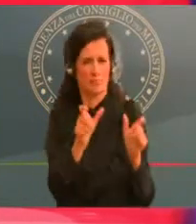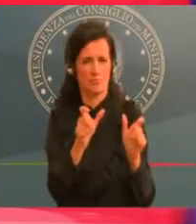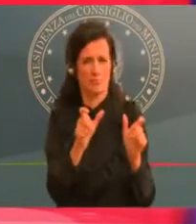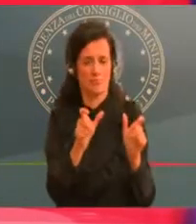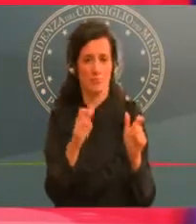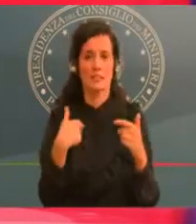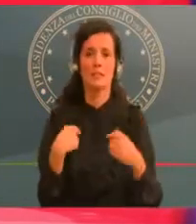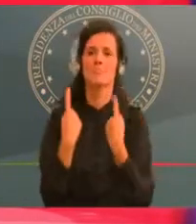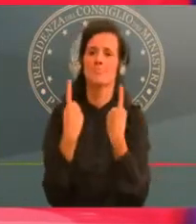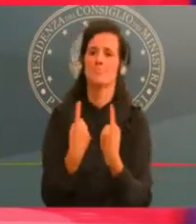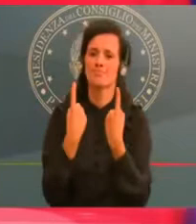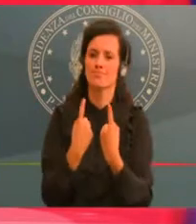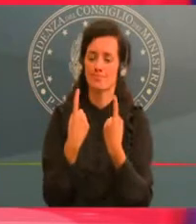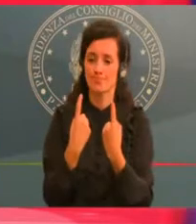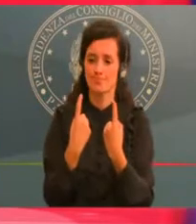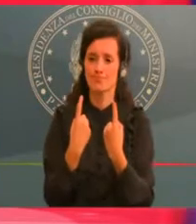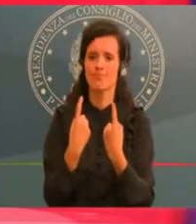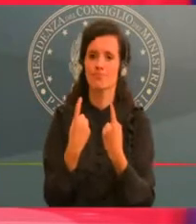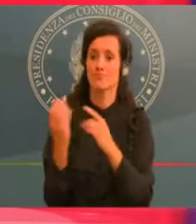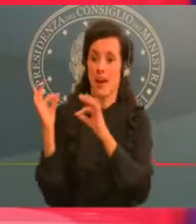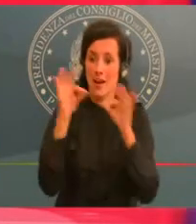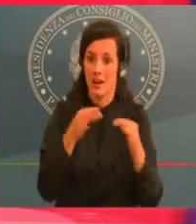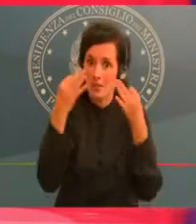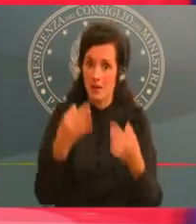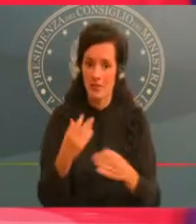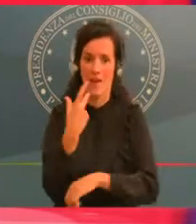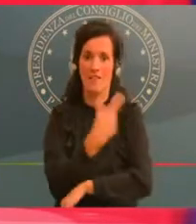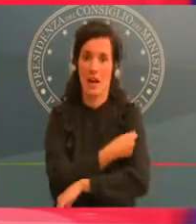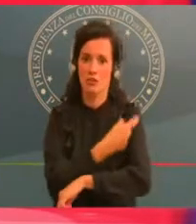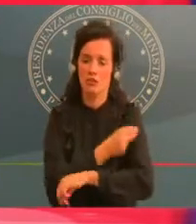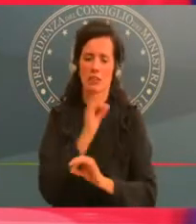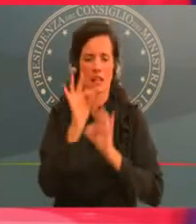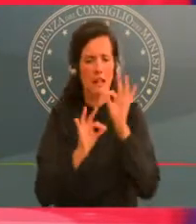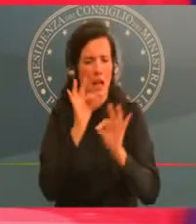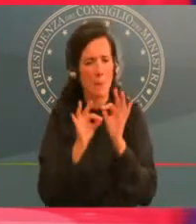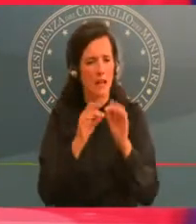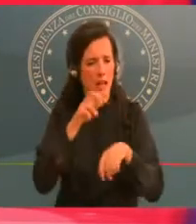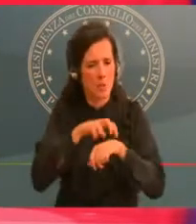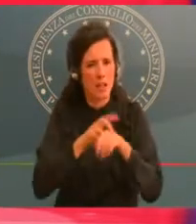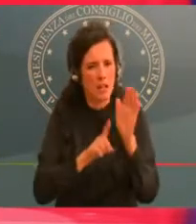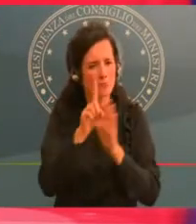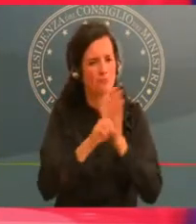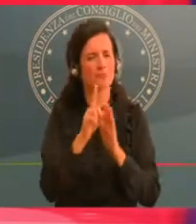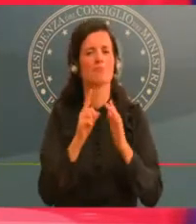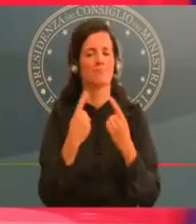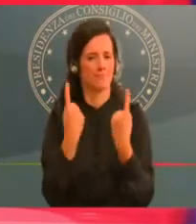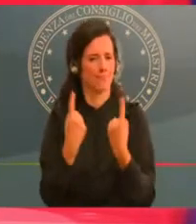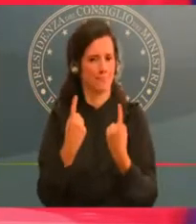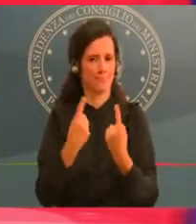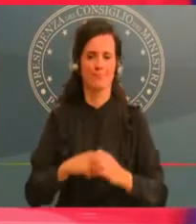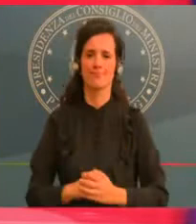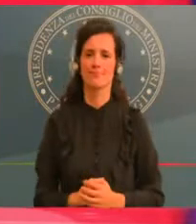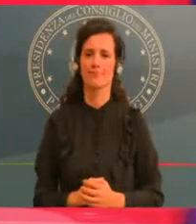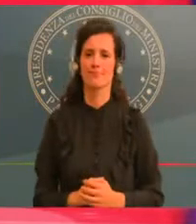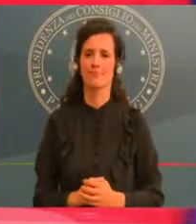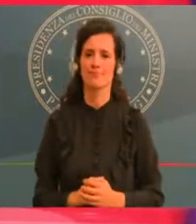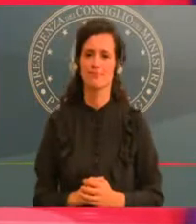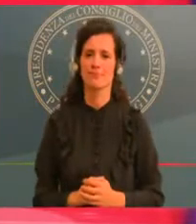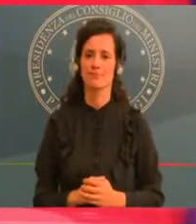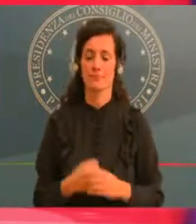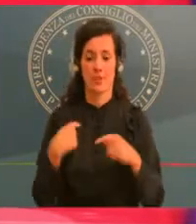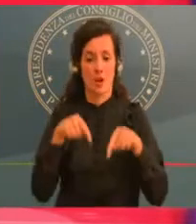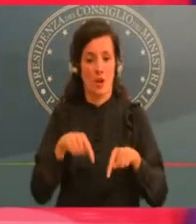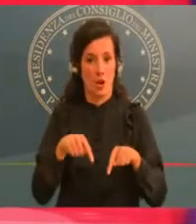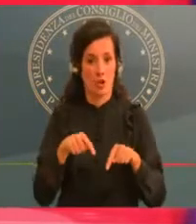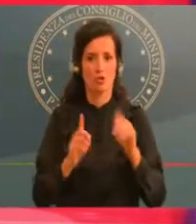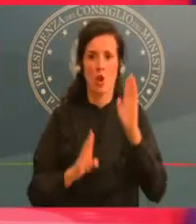Oggi, a differenza della prima ondata, però disponiamo di un piano di monitoraggio della curva molto articolato, che si basa